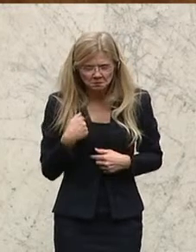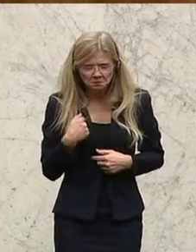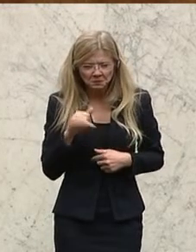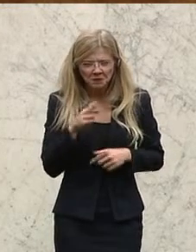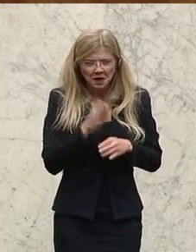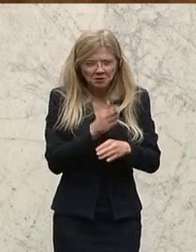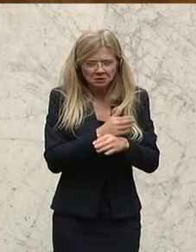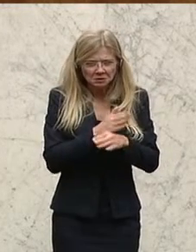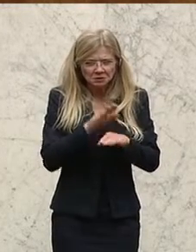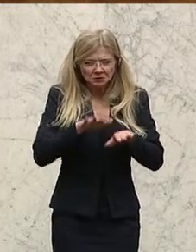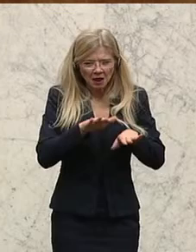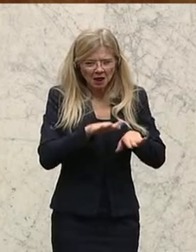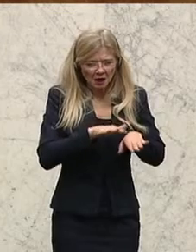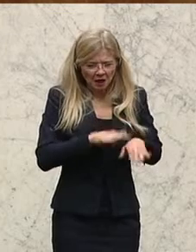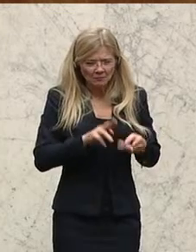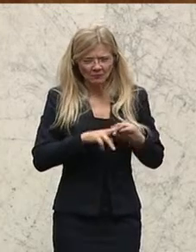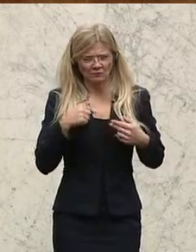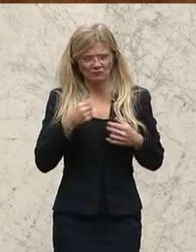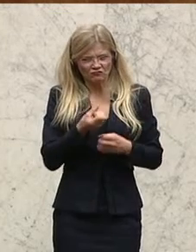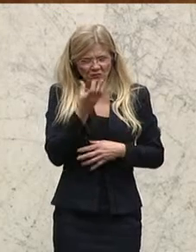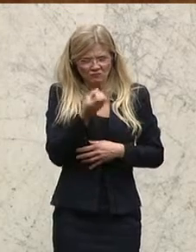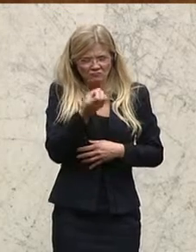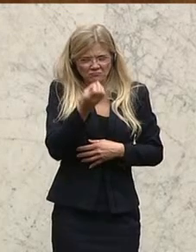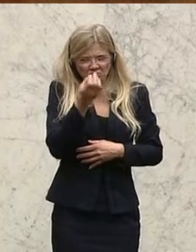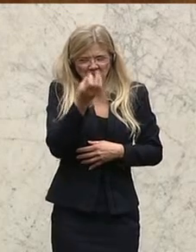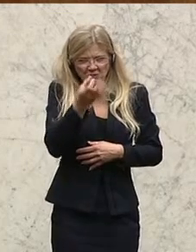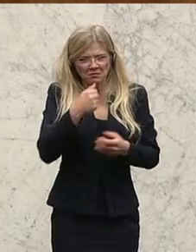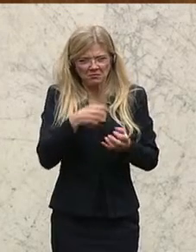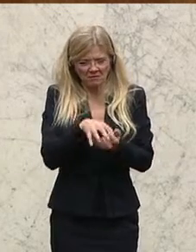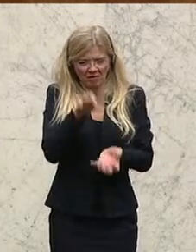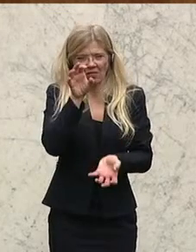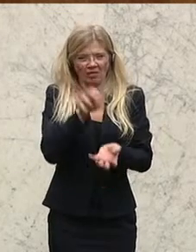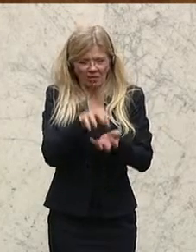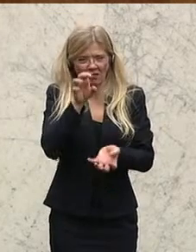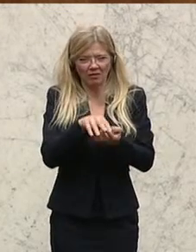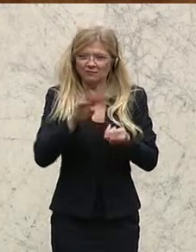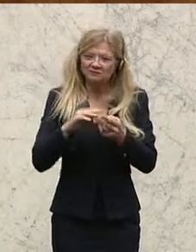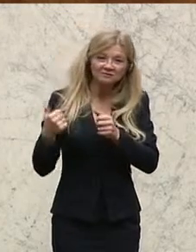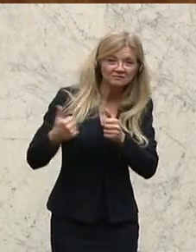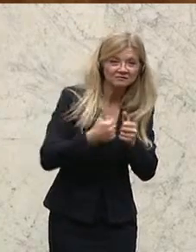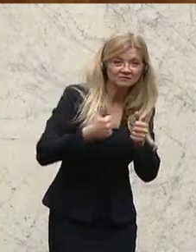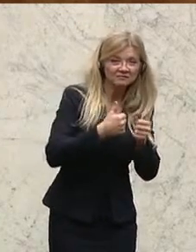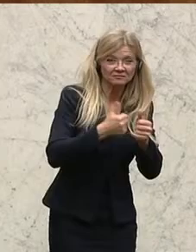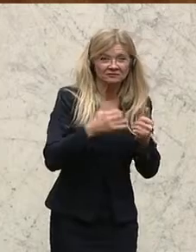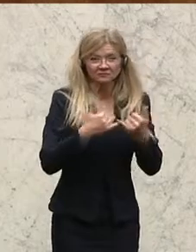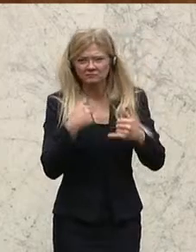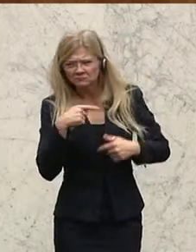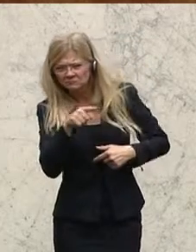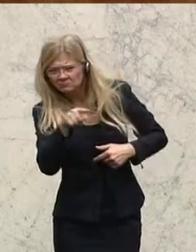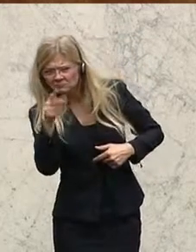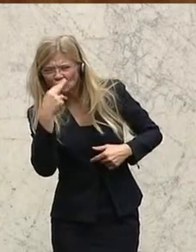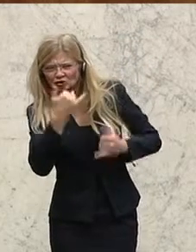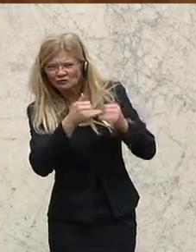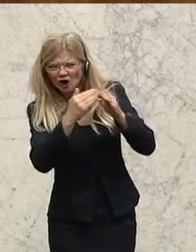und stieß aus dem Rachen gewaltigen Dampf aus. Und hinterher, Kreuz Gottes, rief mein Pate, da hängen ja ganze Häuser dran.